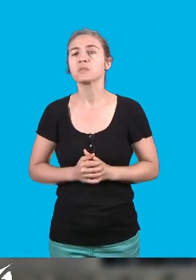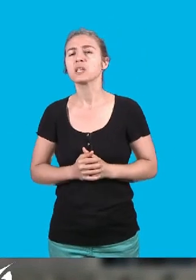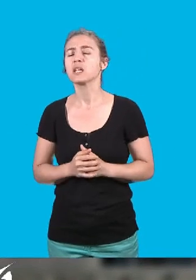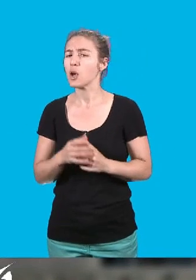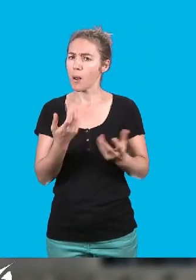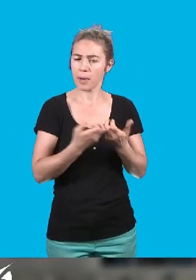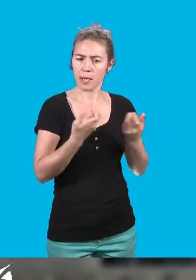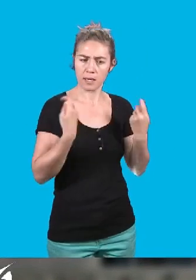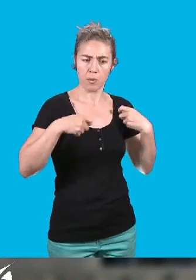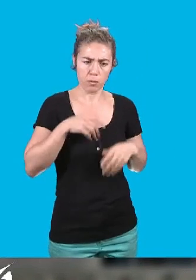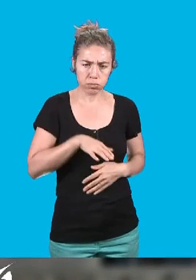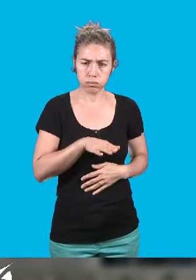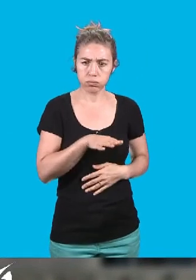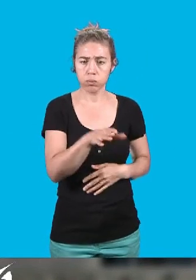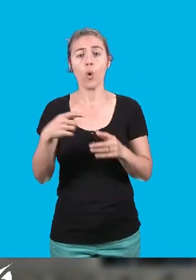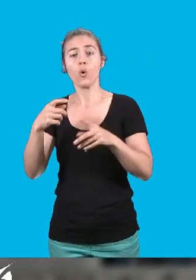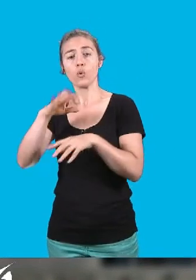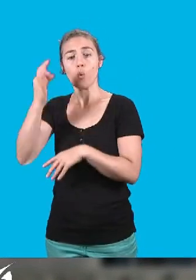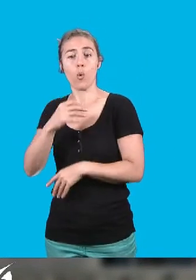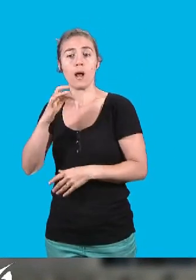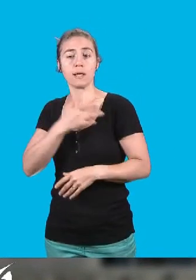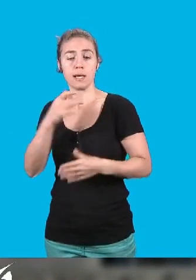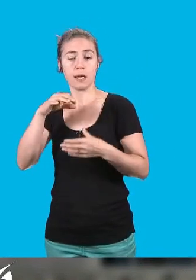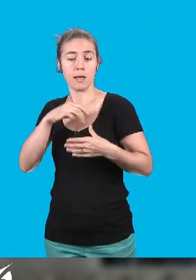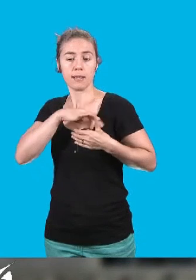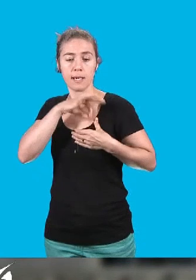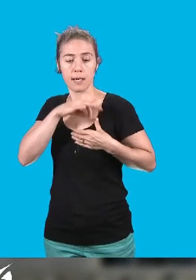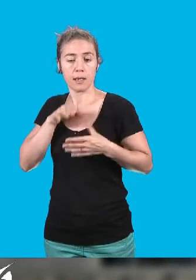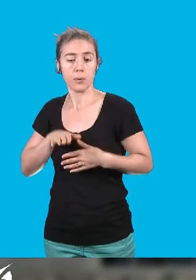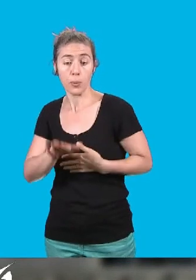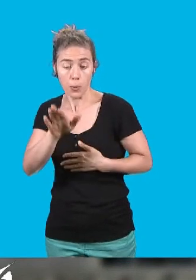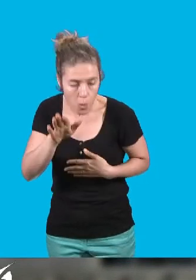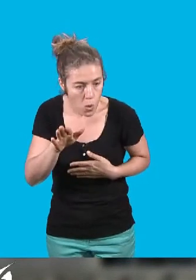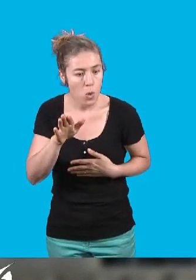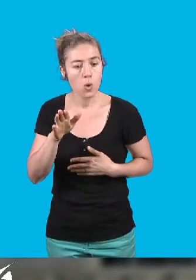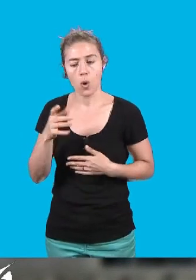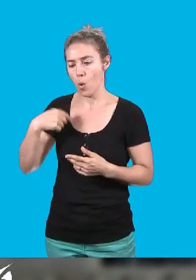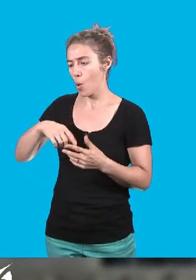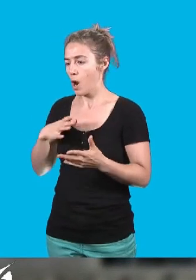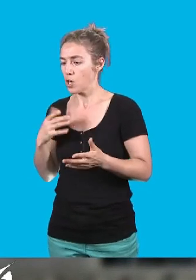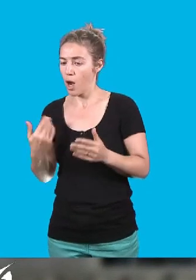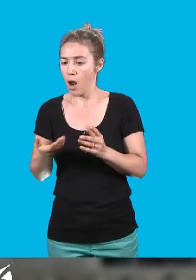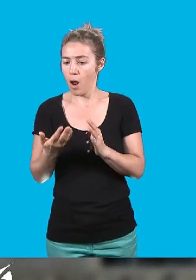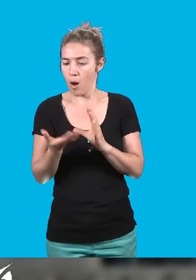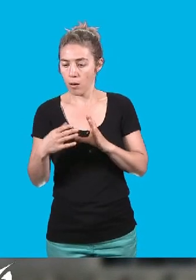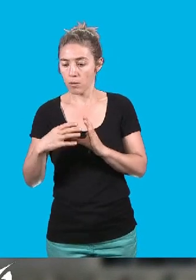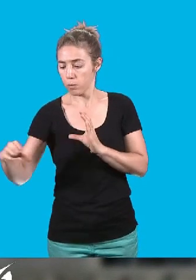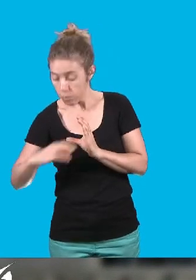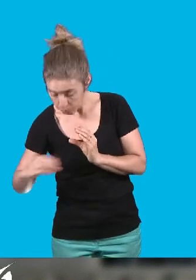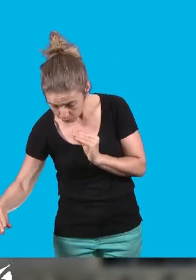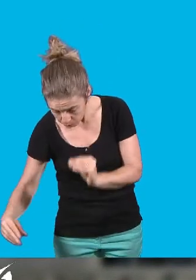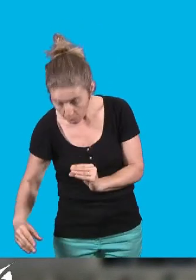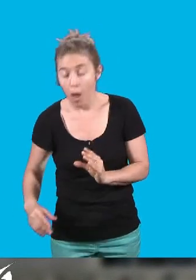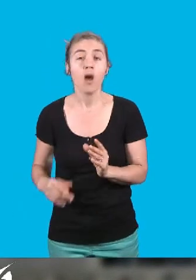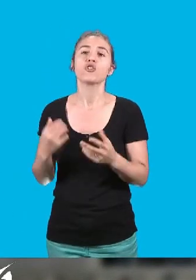augmentation substantielle des taux d'intérêt, malgré les nombreux coups de rabot auxquels nous devons faire face, nouveaux transferts de charges et bien